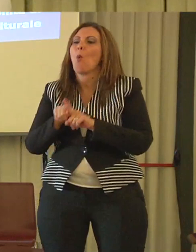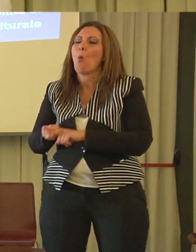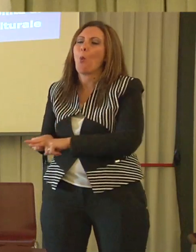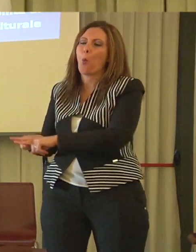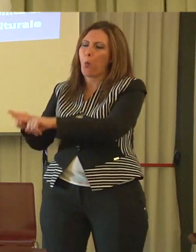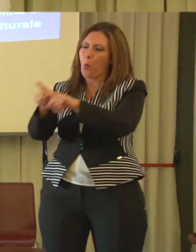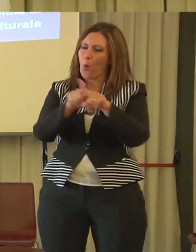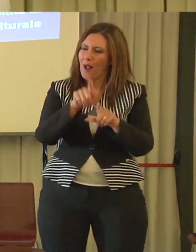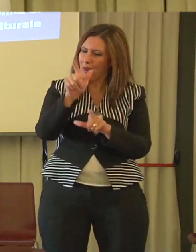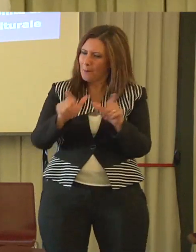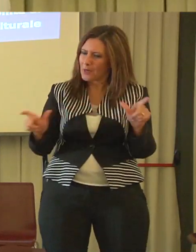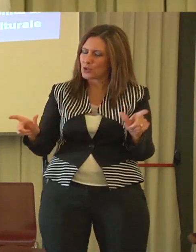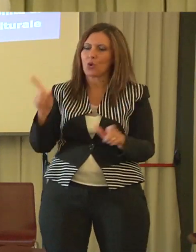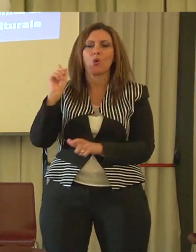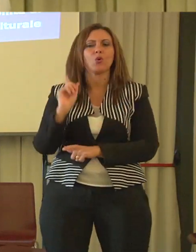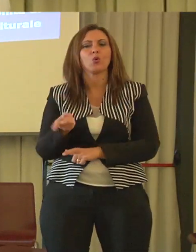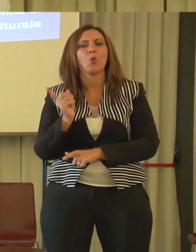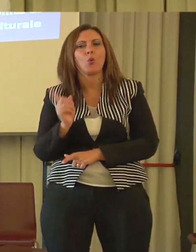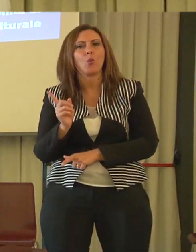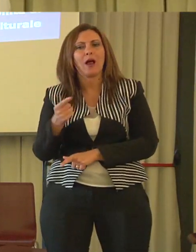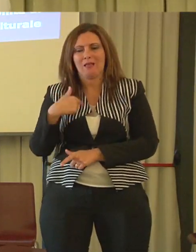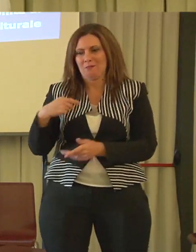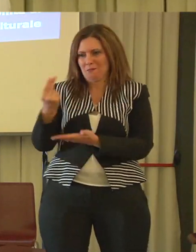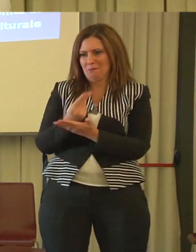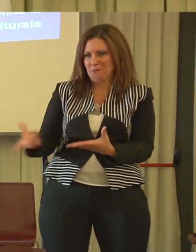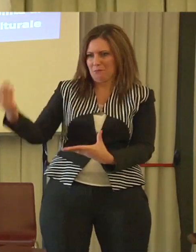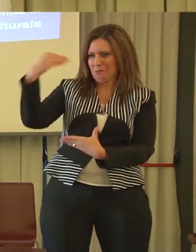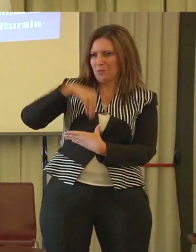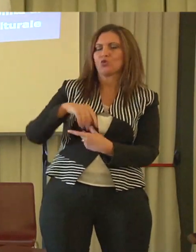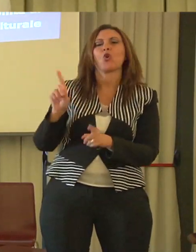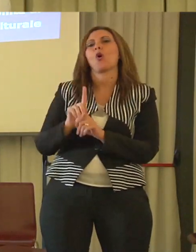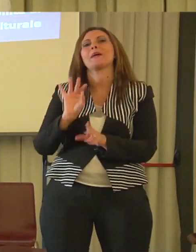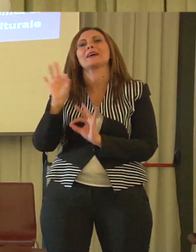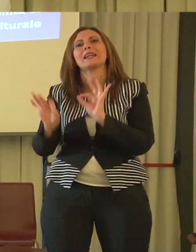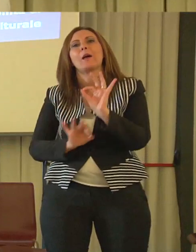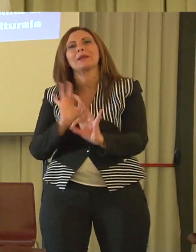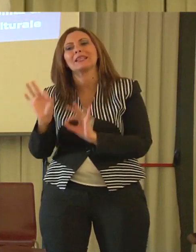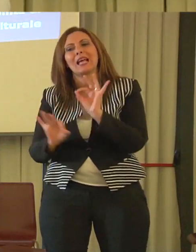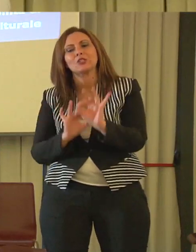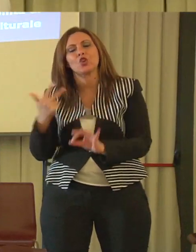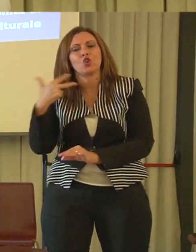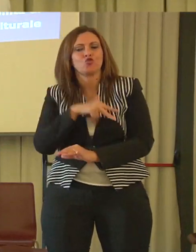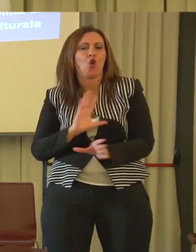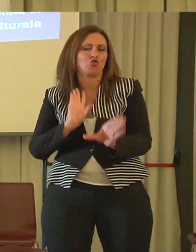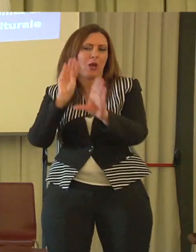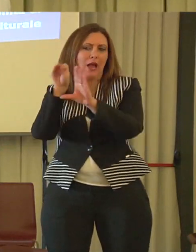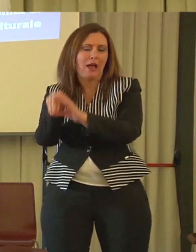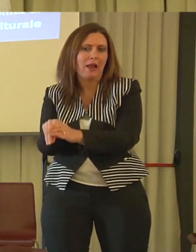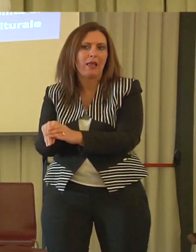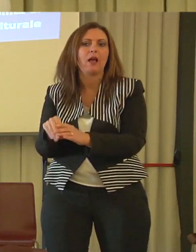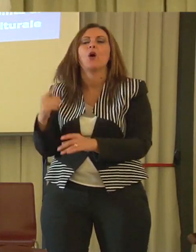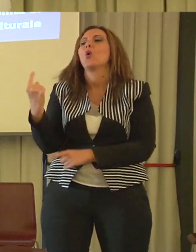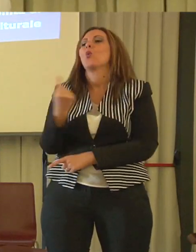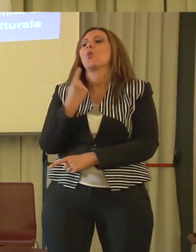persone che noi coinvolgiamo nei nostri progetti di riabilitazione sociale è l'unico